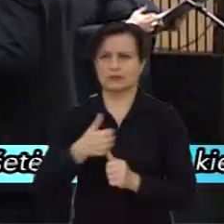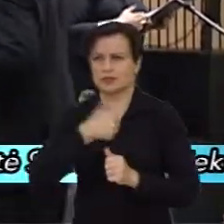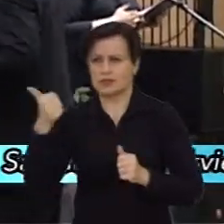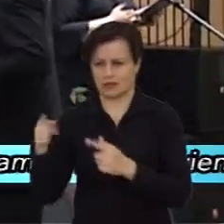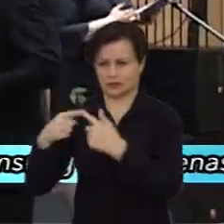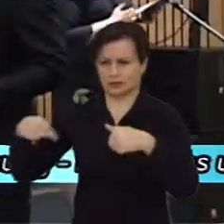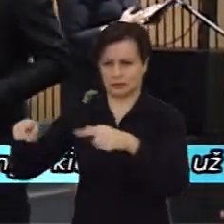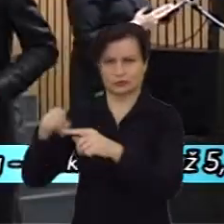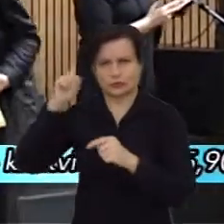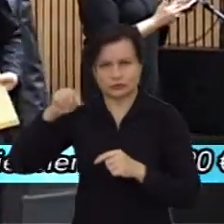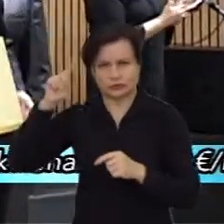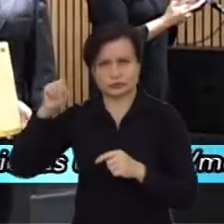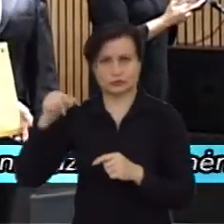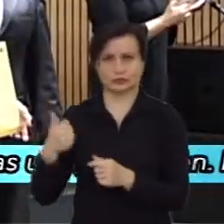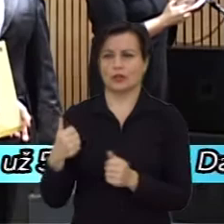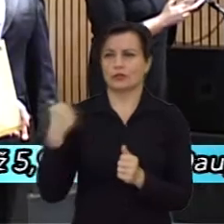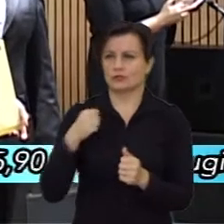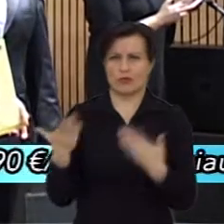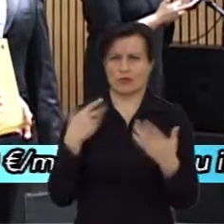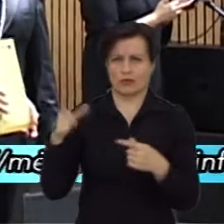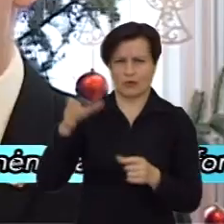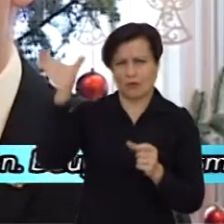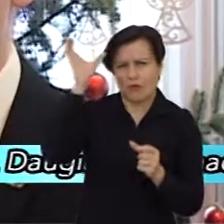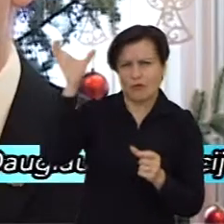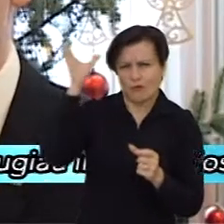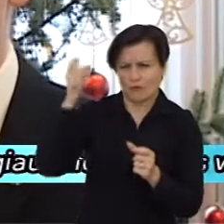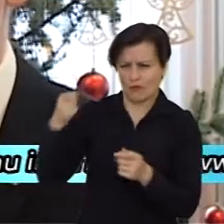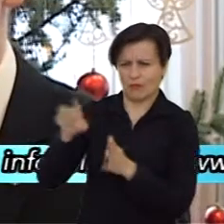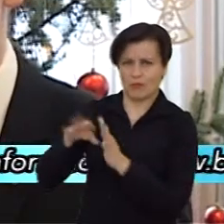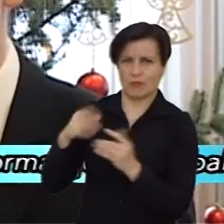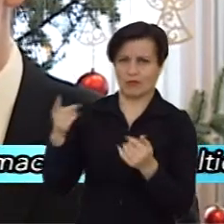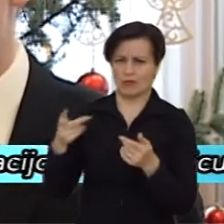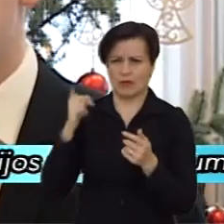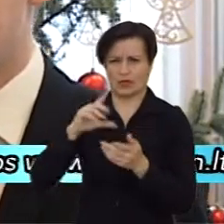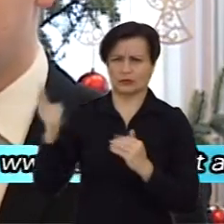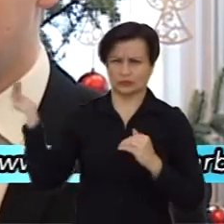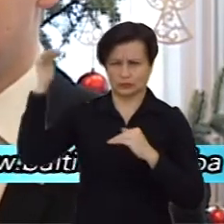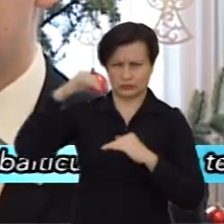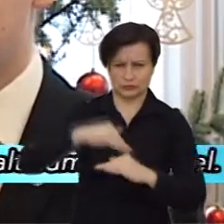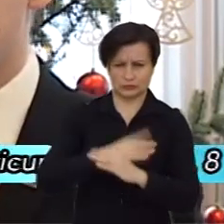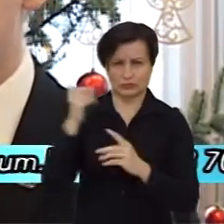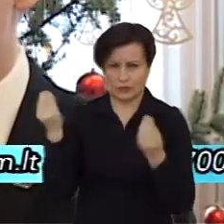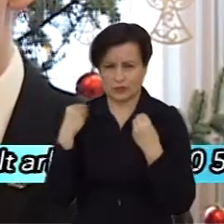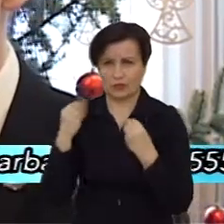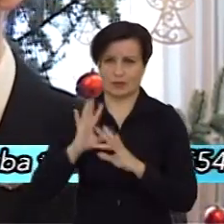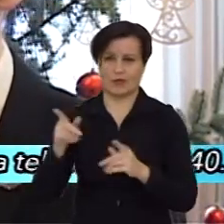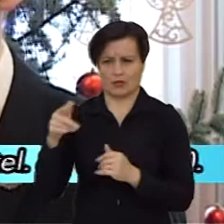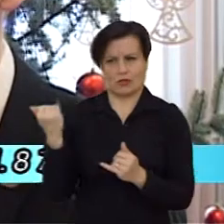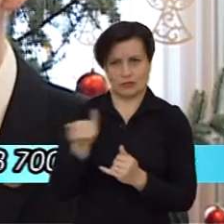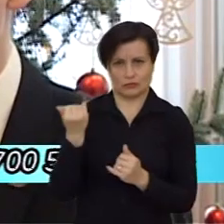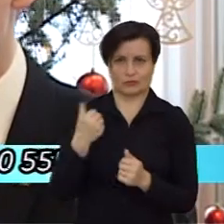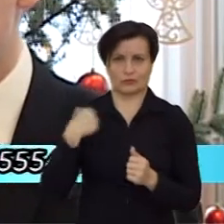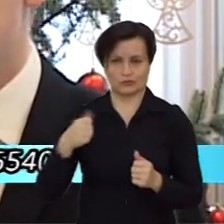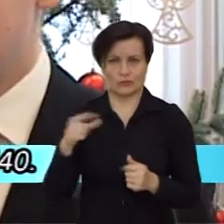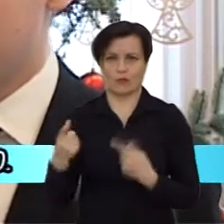žinovai. Žmonės netrodo kaip stereotipiniai moksliukai, kai patrodo, kad ten sėdi keuro dieną prie knygų, bet yra labai įdomus žmonės ir